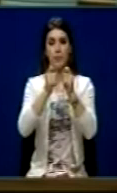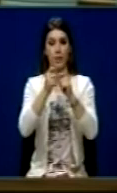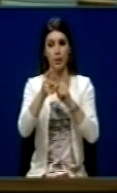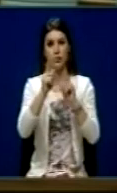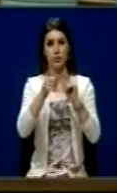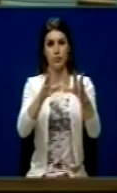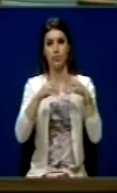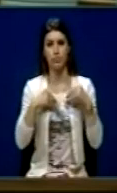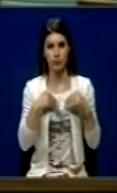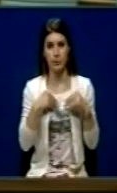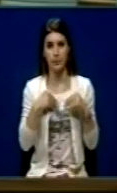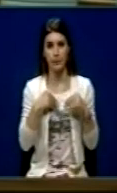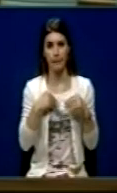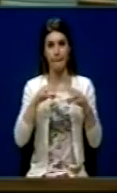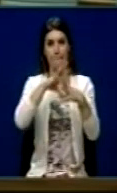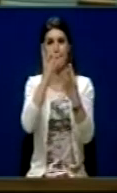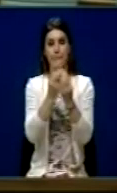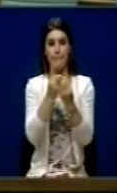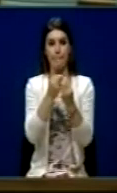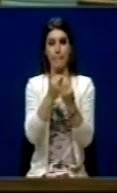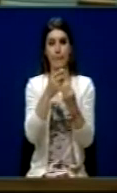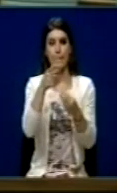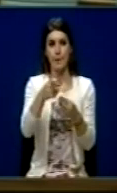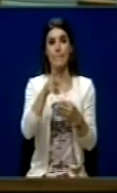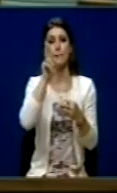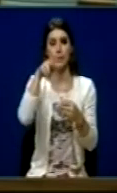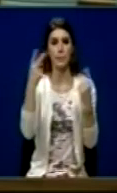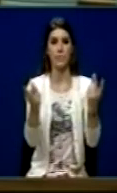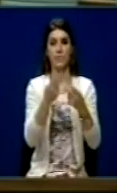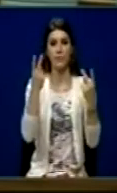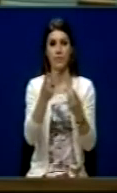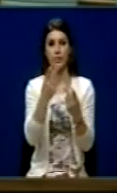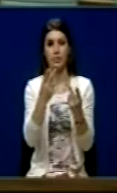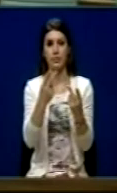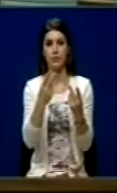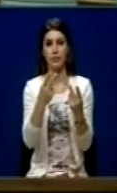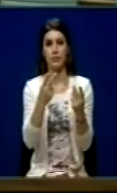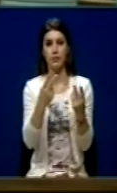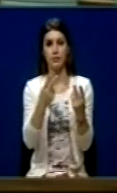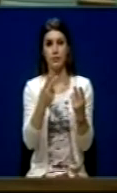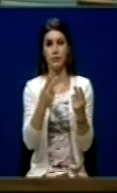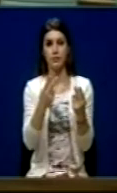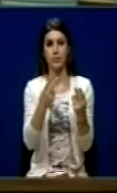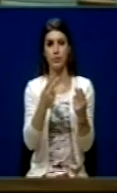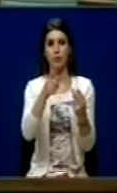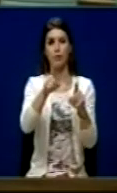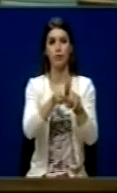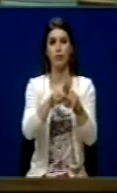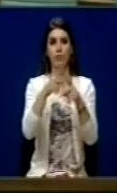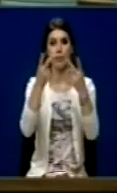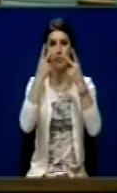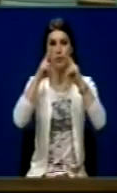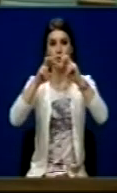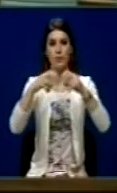retifikroj më mirë, që përkërkohet, që akomodën Sërbim për blana Kosovës, dhe pastaj ta merë iniciativen, procesin,